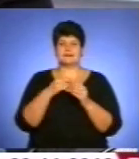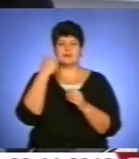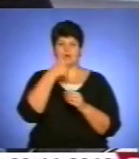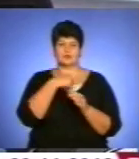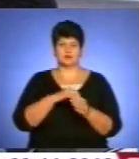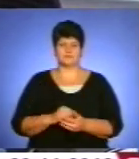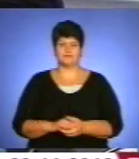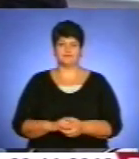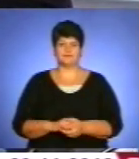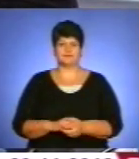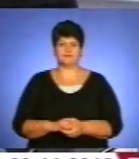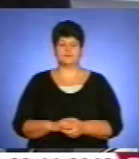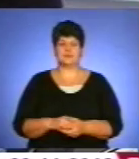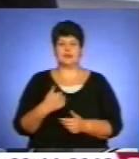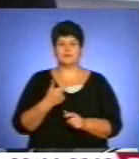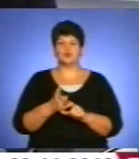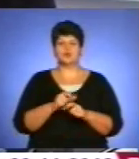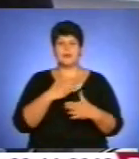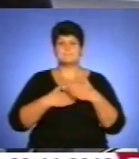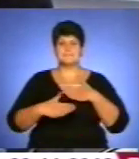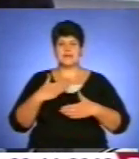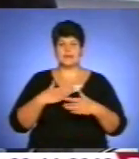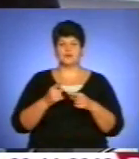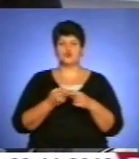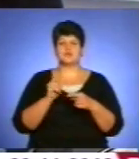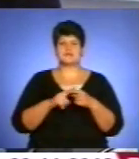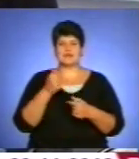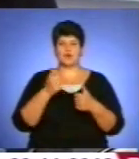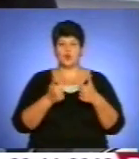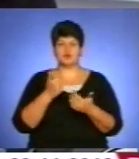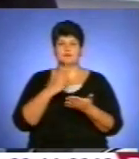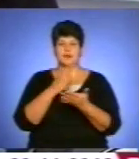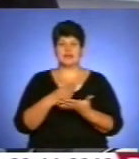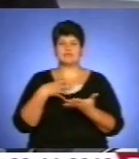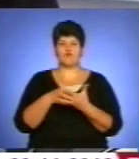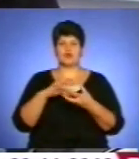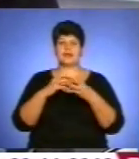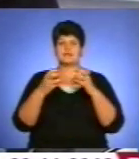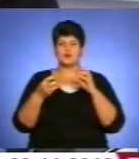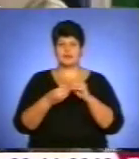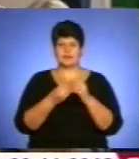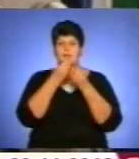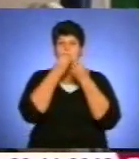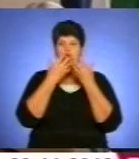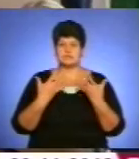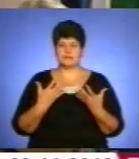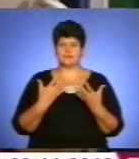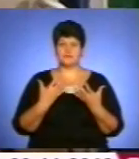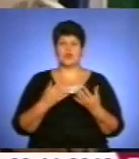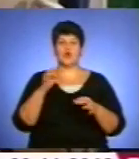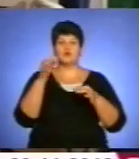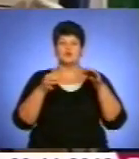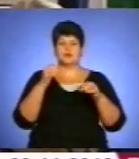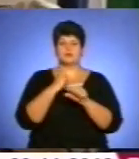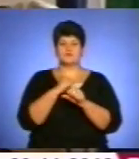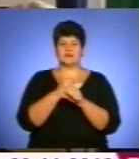збігло. І нам дуже приємно, що цей конкурс приносить свої результати позитивні. У журі працювали 12